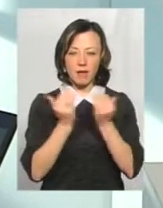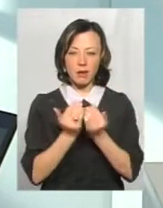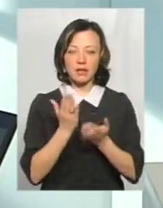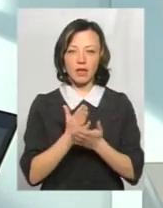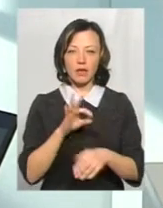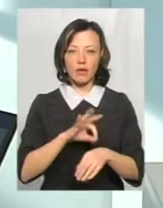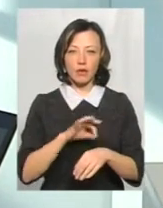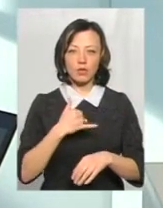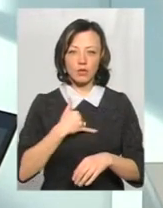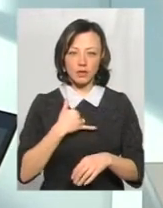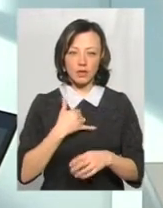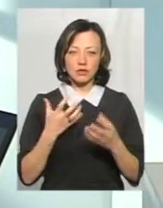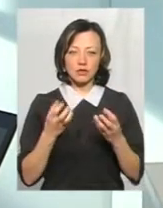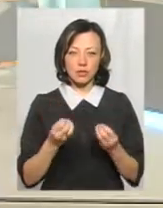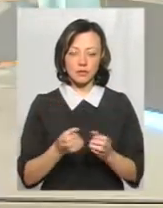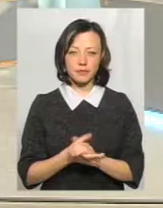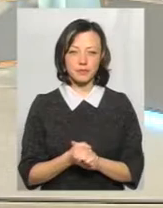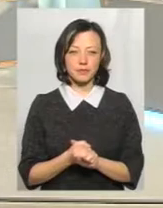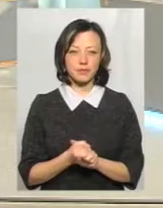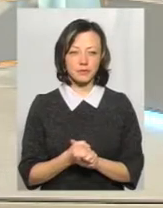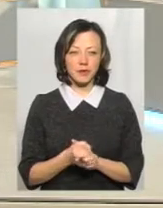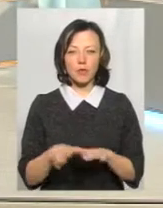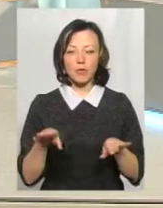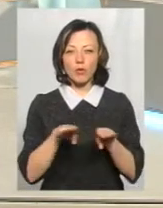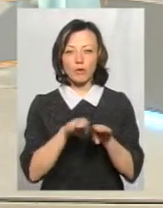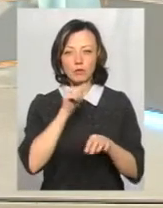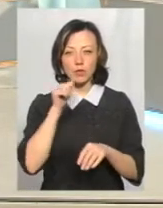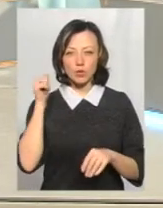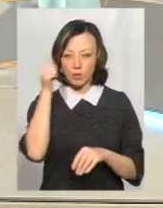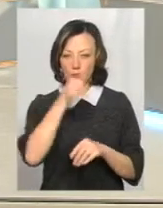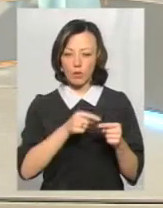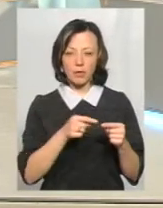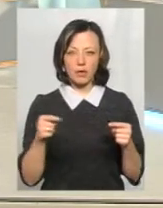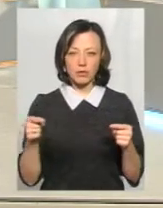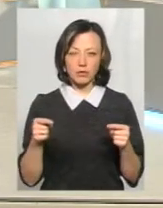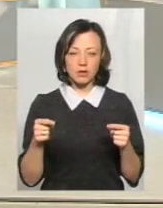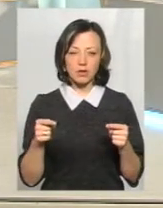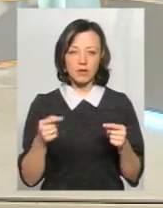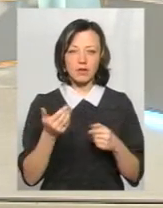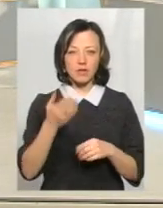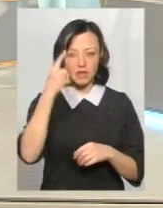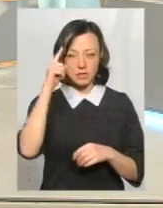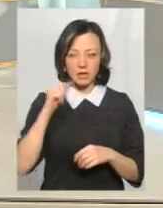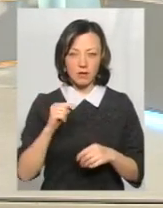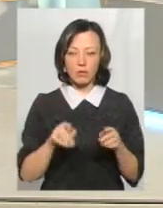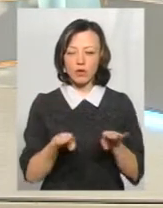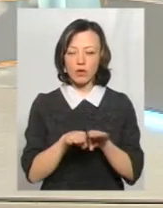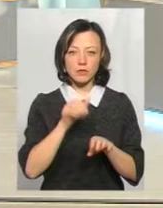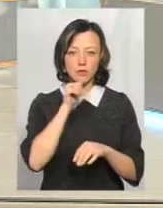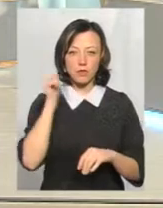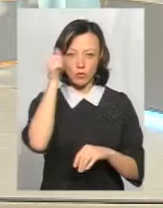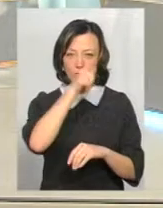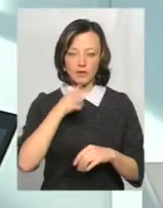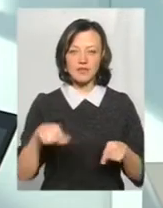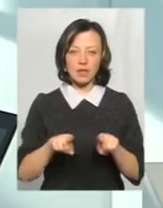що і в нас вже надаліковані відділення. А порівняно з минулим роком у цей період ситуації? Ви в порівнянні з минулим